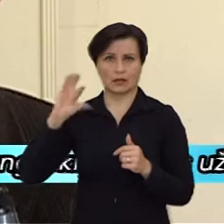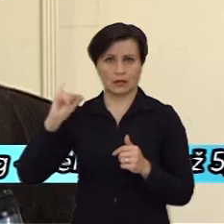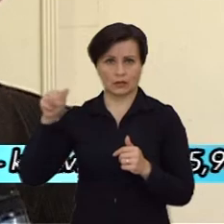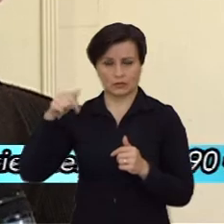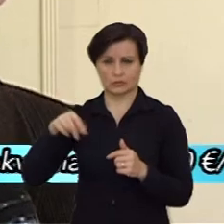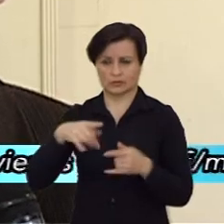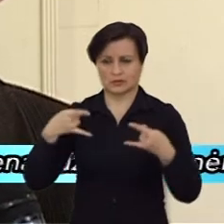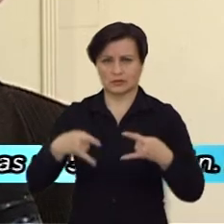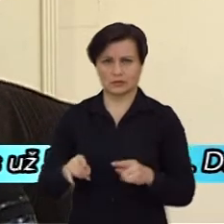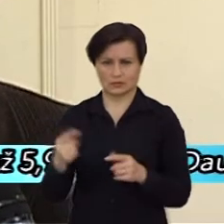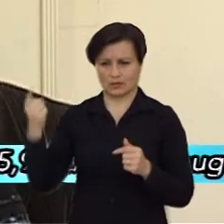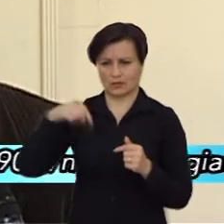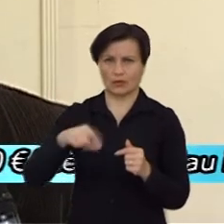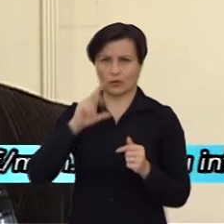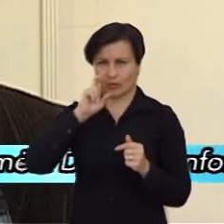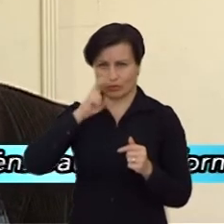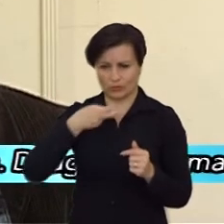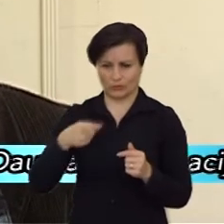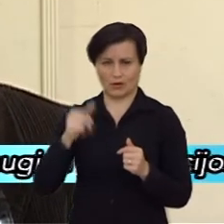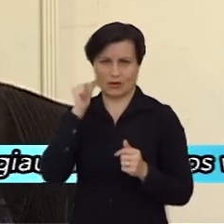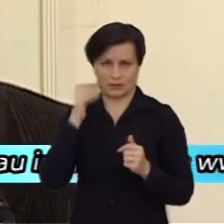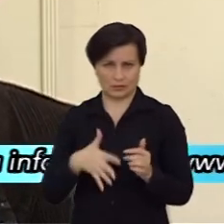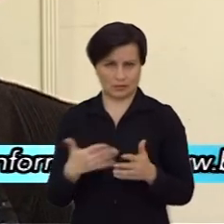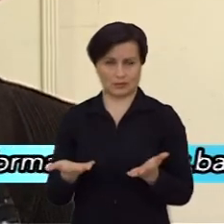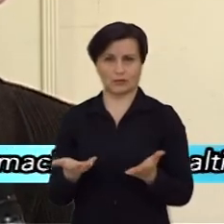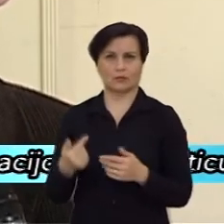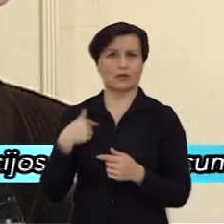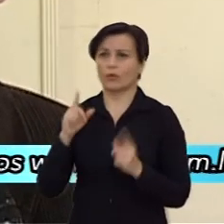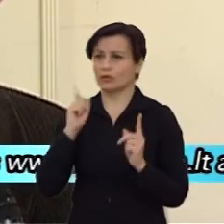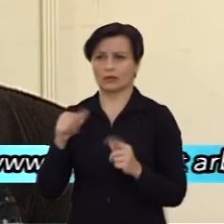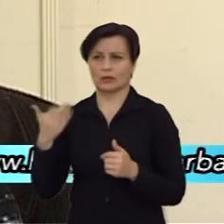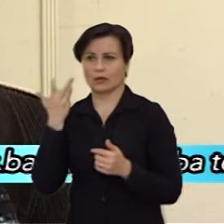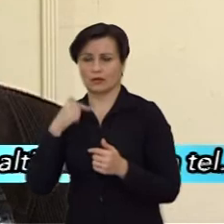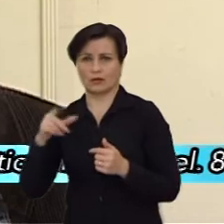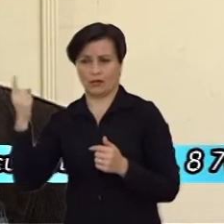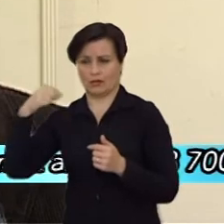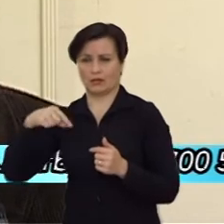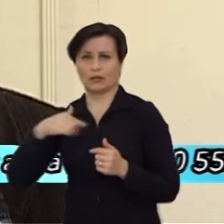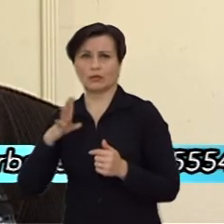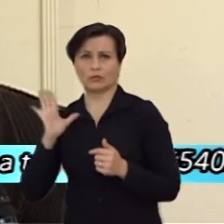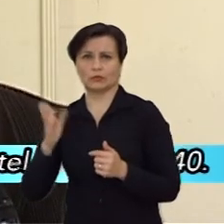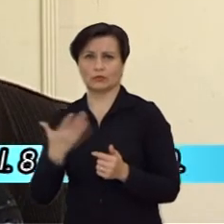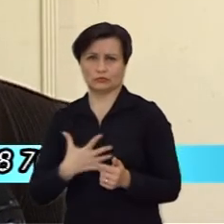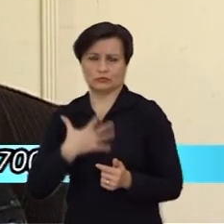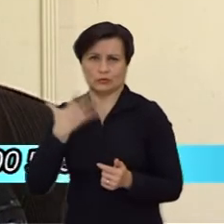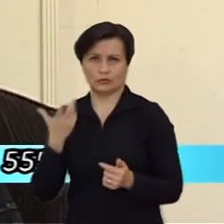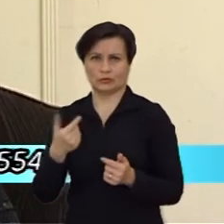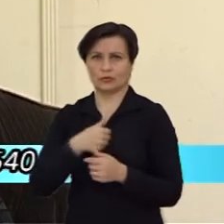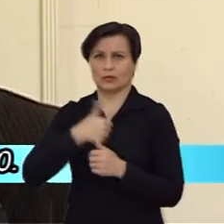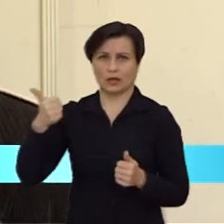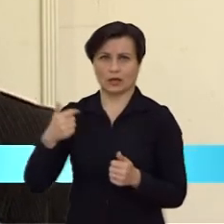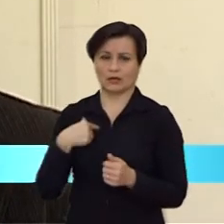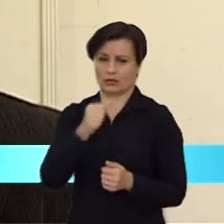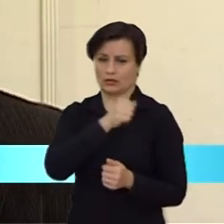ateina būtent į tą mūsų pilką kasdienybę, į niūrę kasdienybę, o ne tik tam, kada mums būna gera, kada mes žiaugiamas.